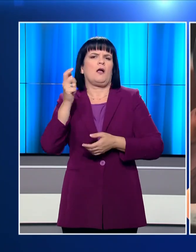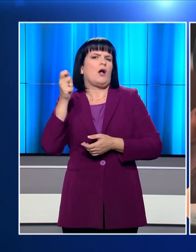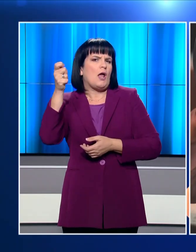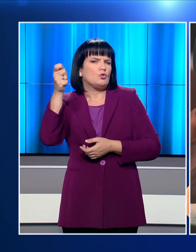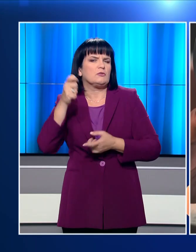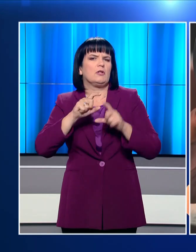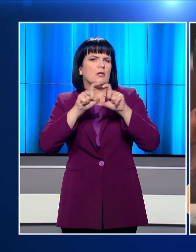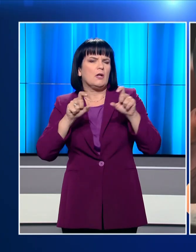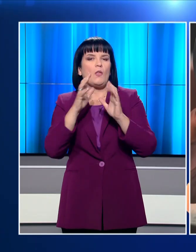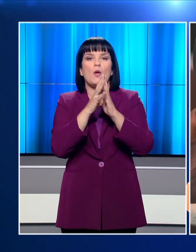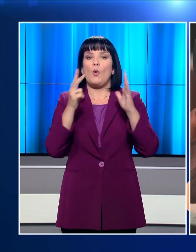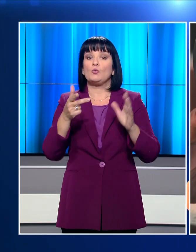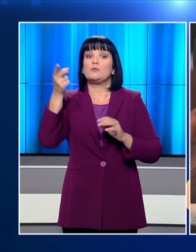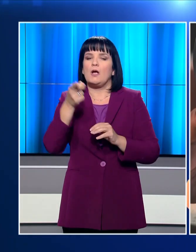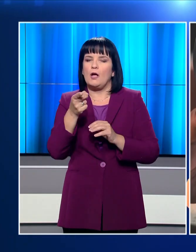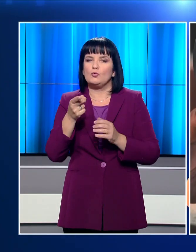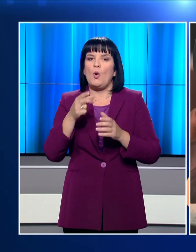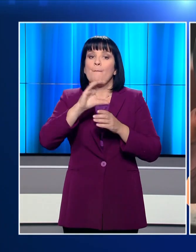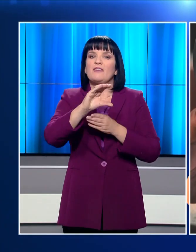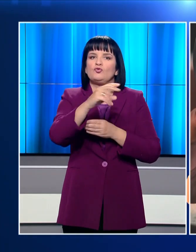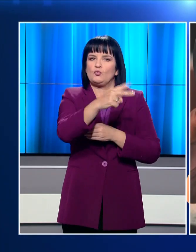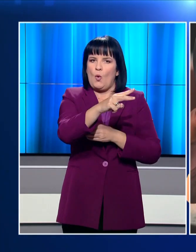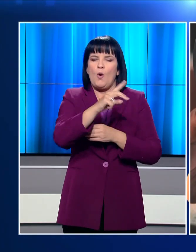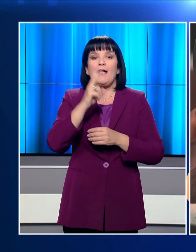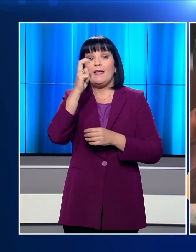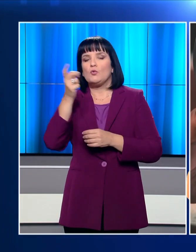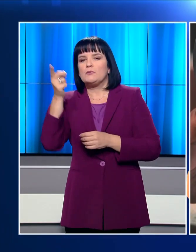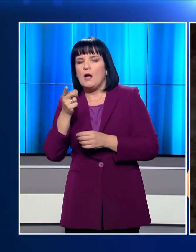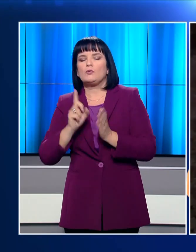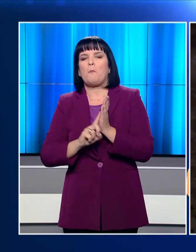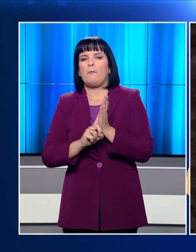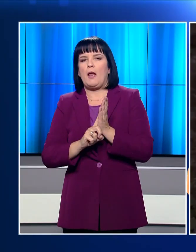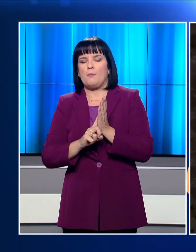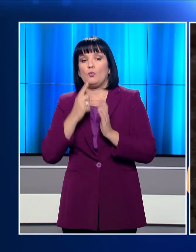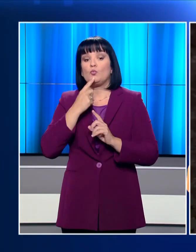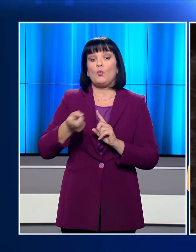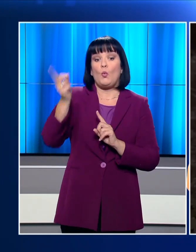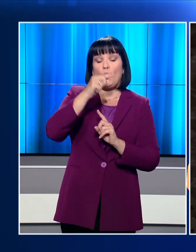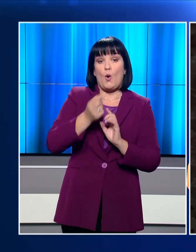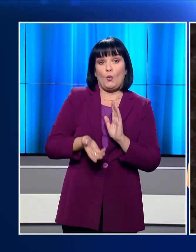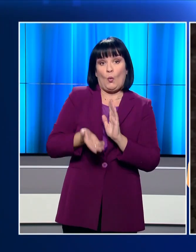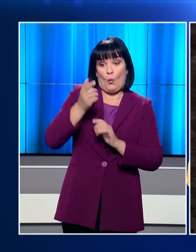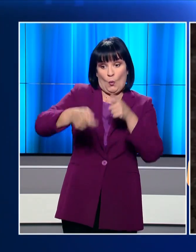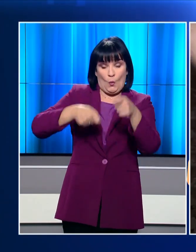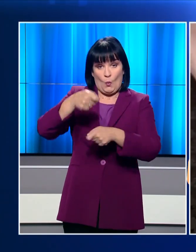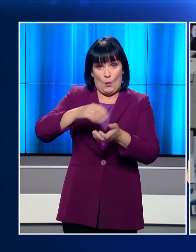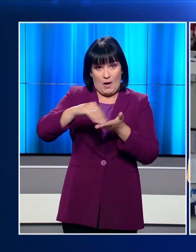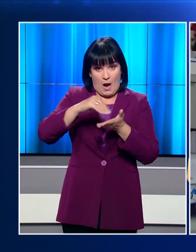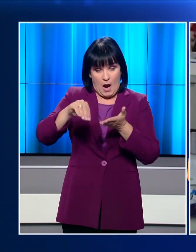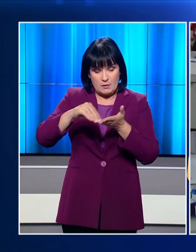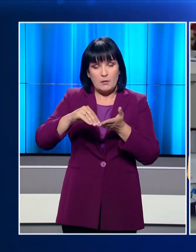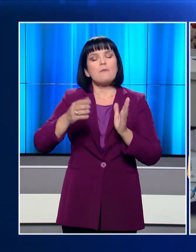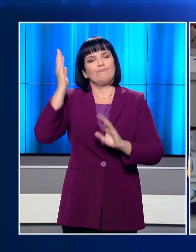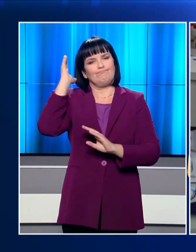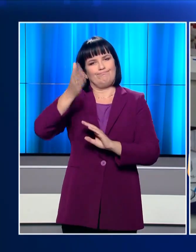κάρτα μόλις το 18% του μισθού τους ενώ θα έπρεπε το 20%. Αν του χρόνου δεν αυξήσουν τις πληρωμές με πλαστικό χρήμα θα